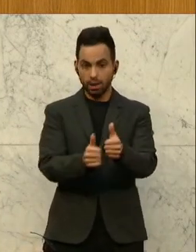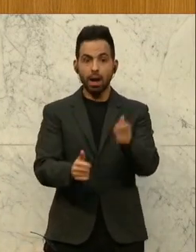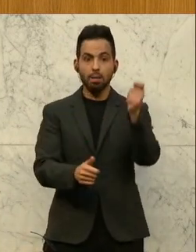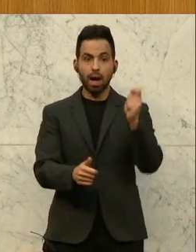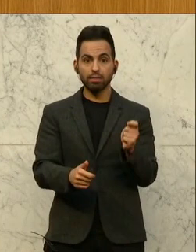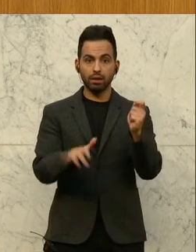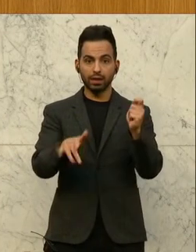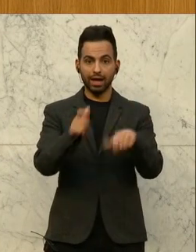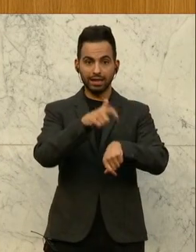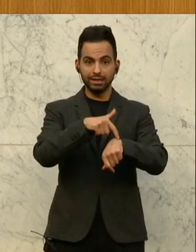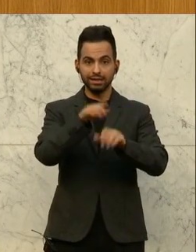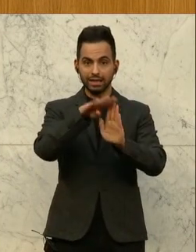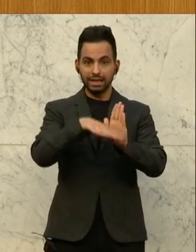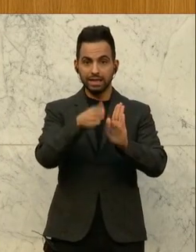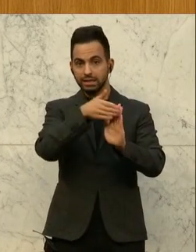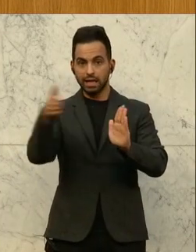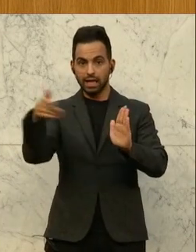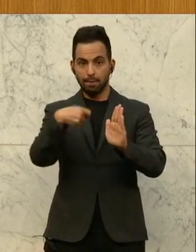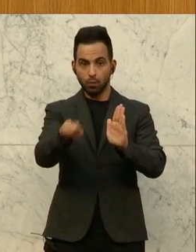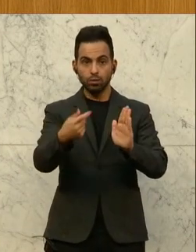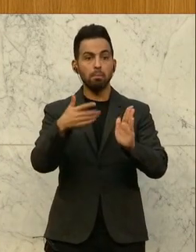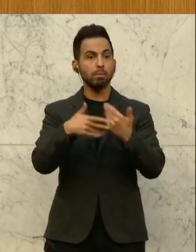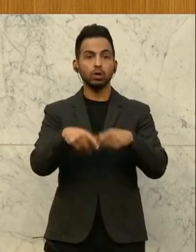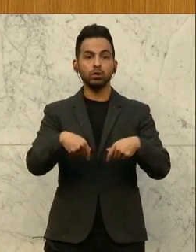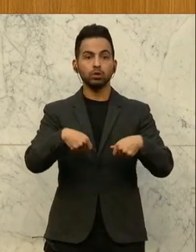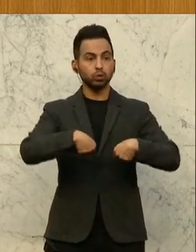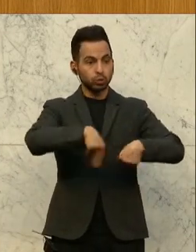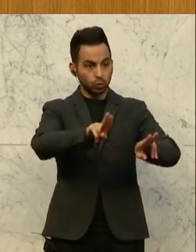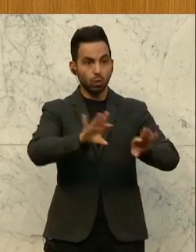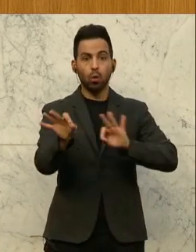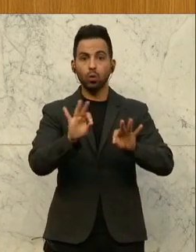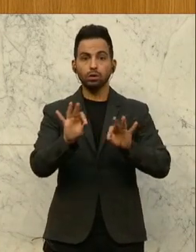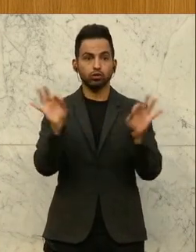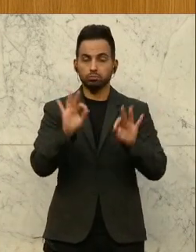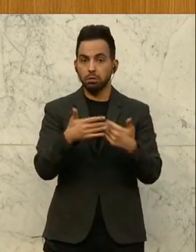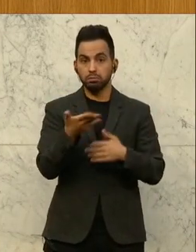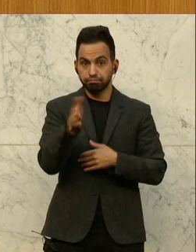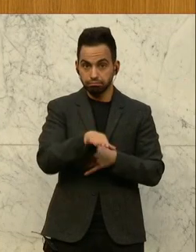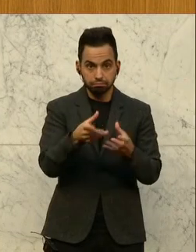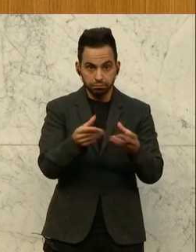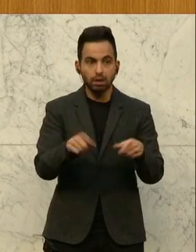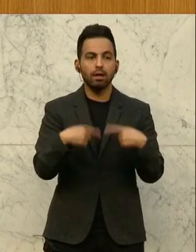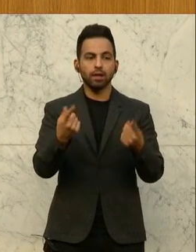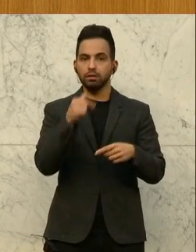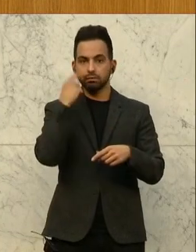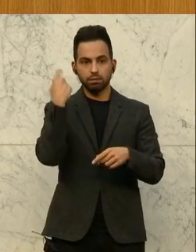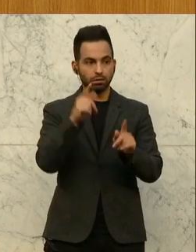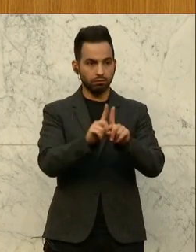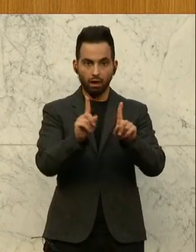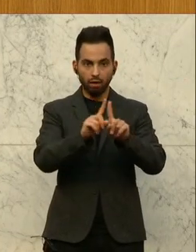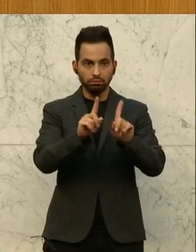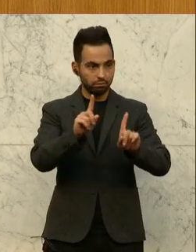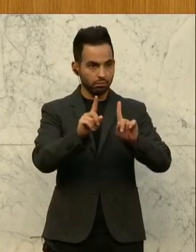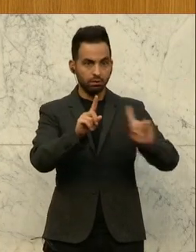während einer Gesetzgebungsperiode zurücklegen oder tragischerweise versterben, dann wird es nicht so sein, dass